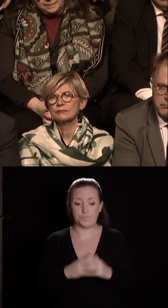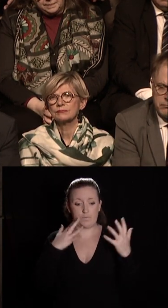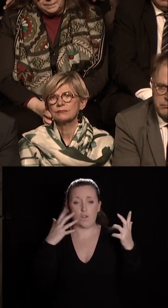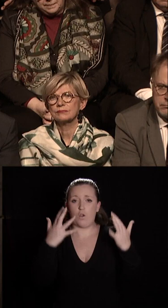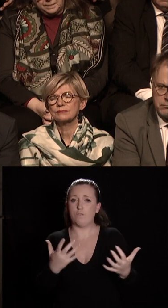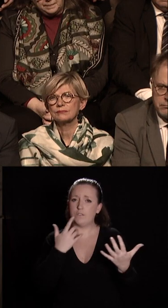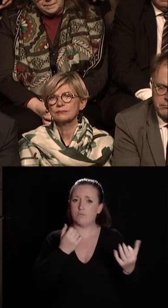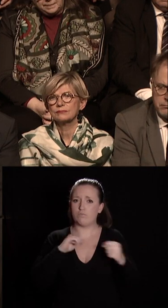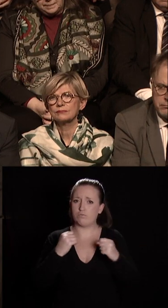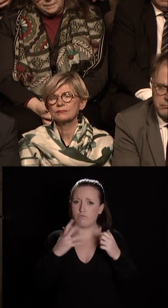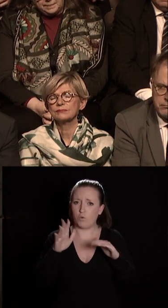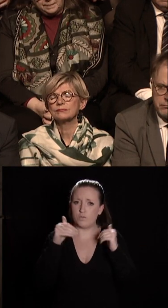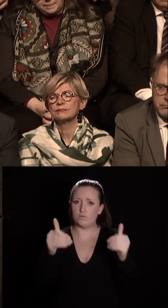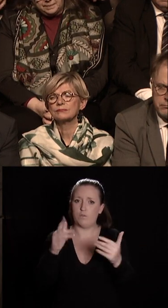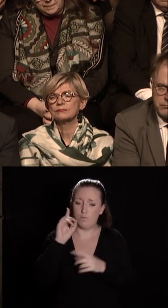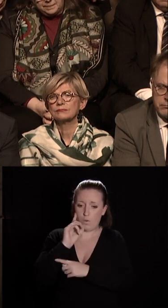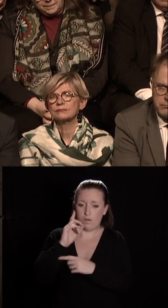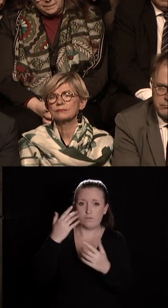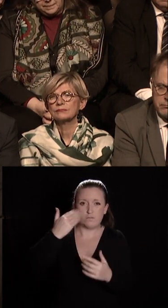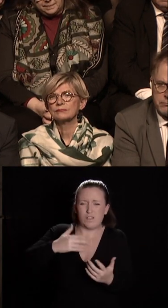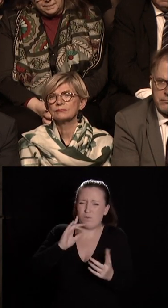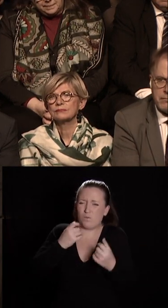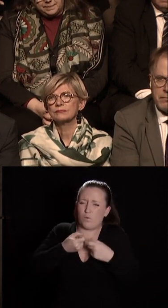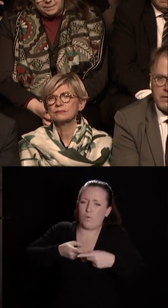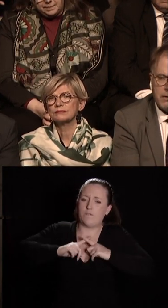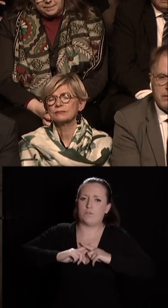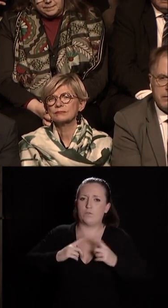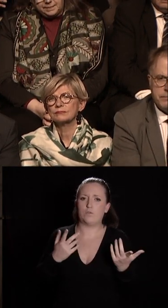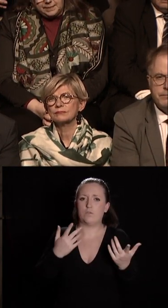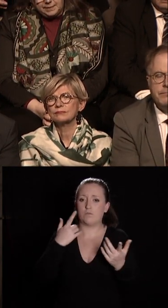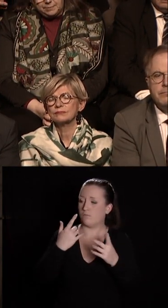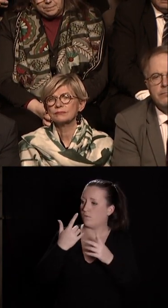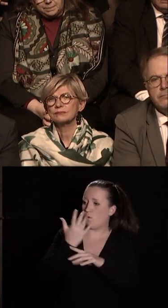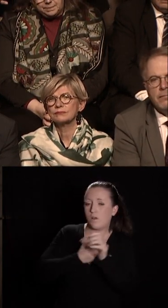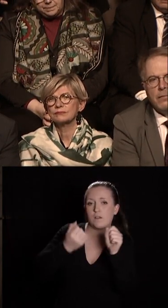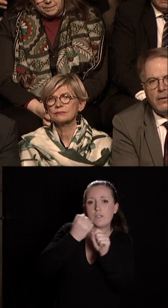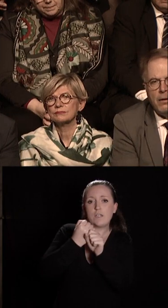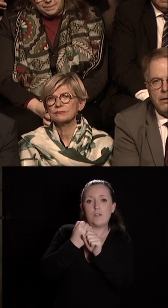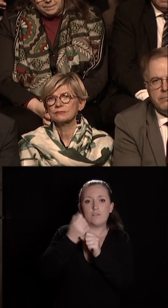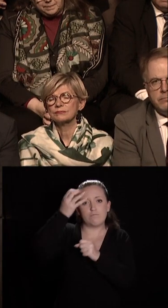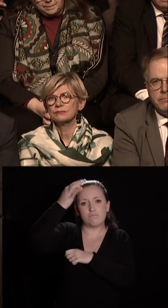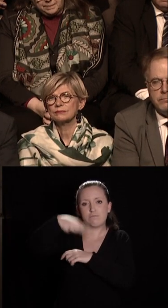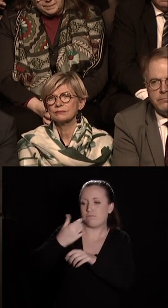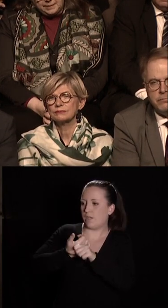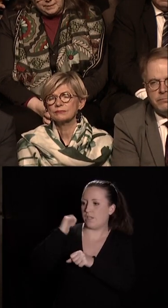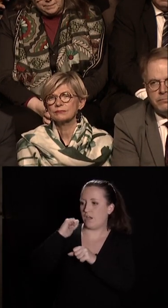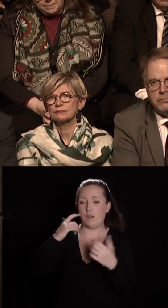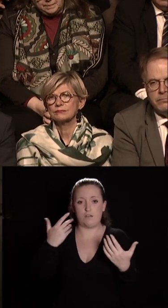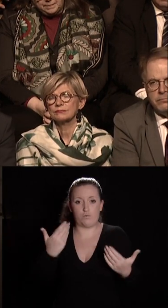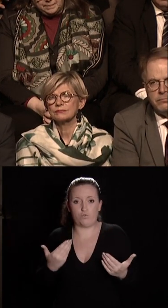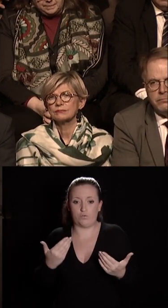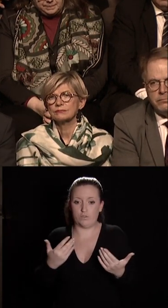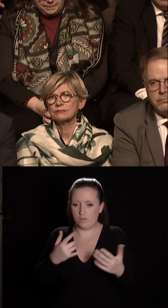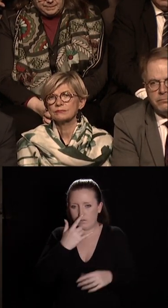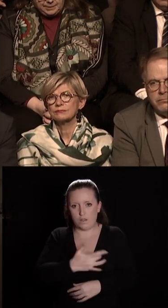poursuivre parce que nous sommes convaincus que le dialogue entre les créations d'hier et d'aujourd'hui est fécond est intéressant par